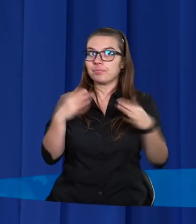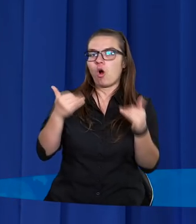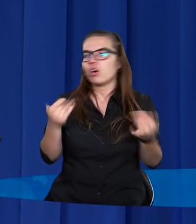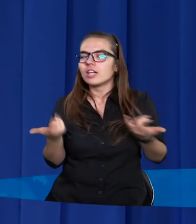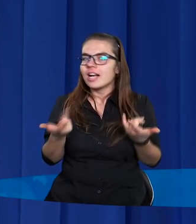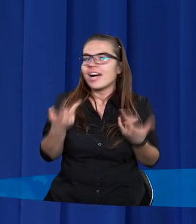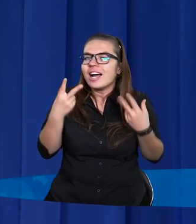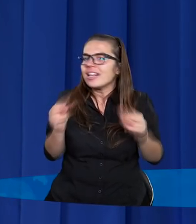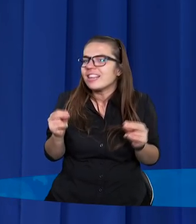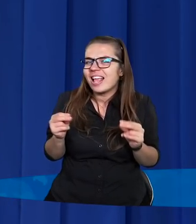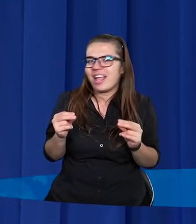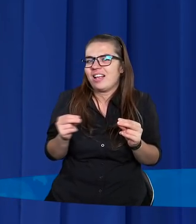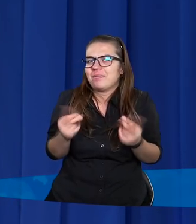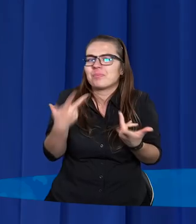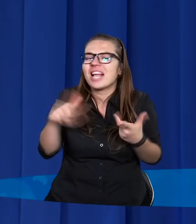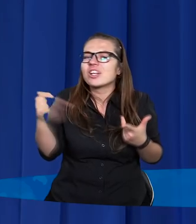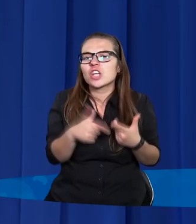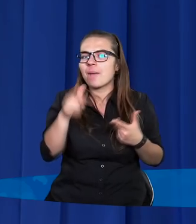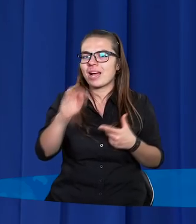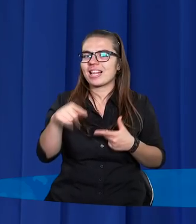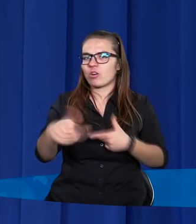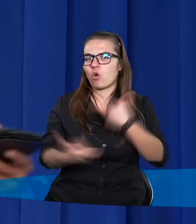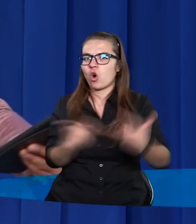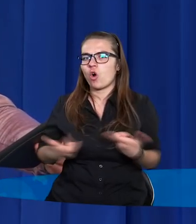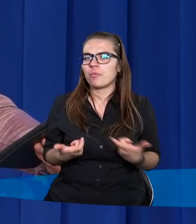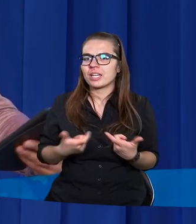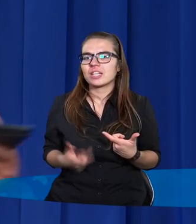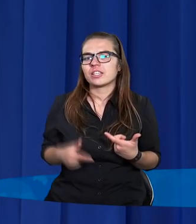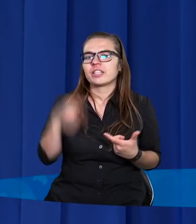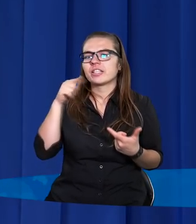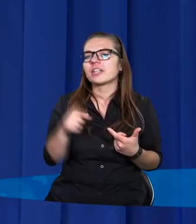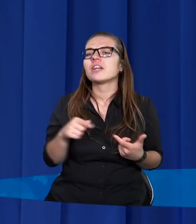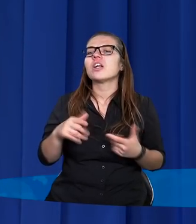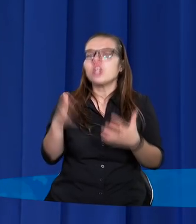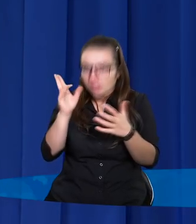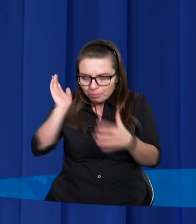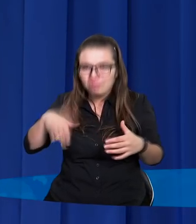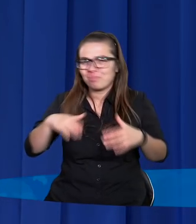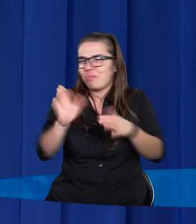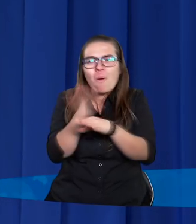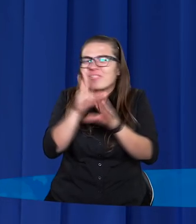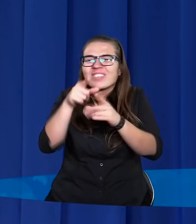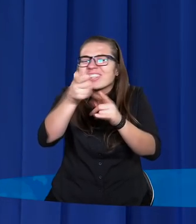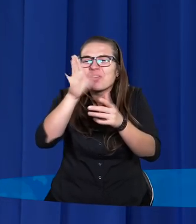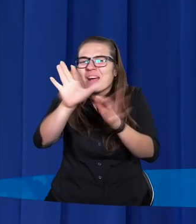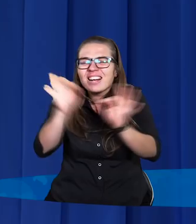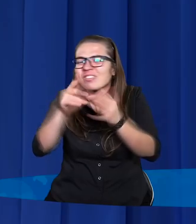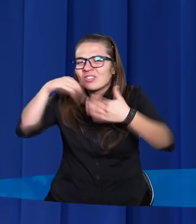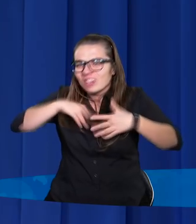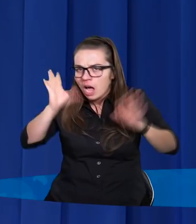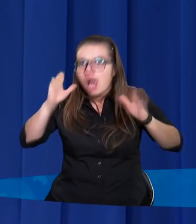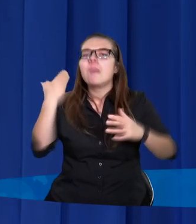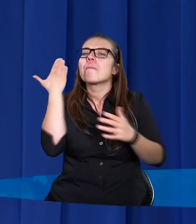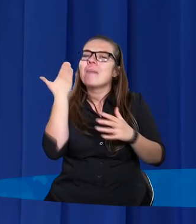Bóg tam czeka i nawet nie zatrzyma się ani pół kroku, tylko przygarnie takiego śmierdzącego grzesznika.